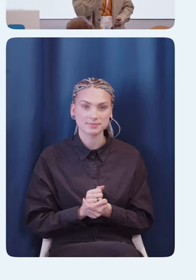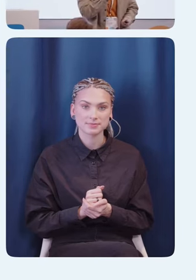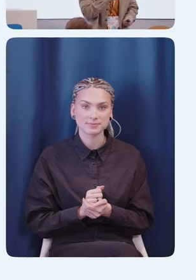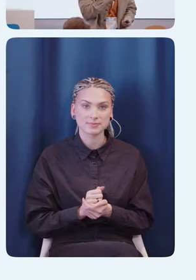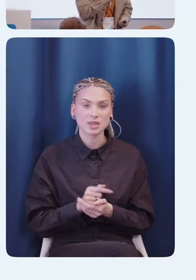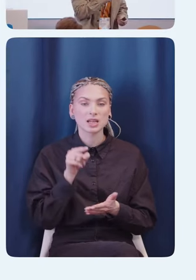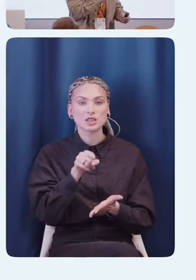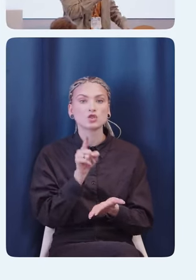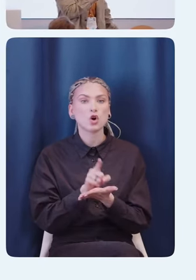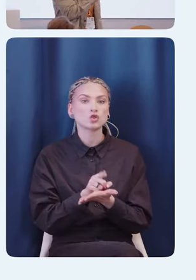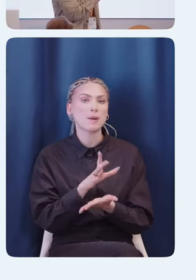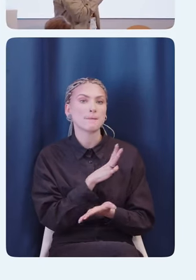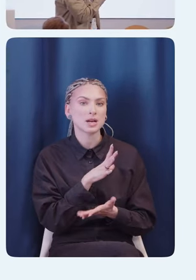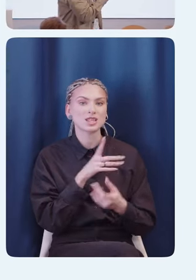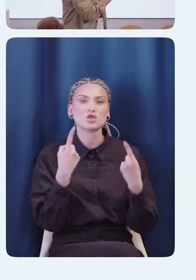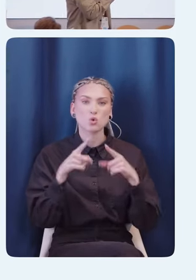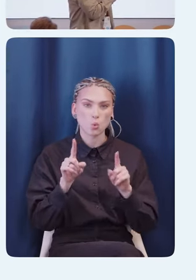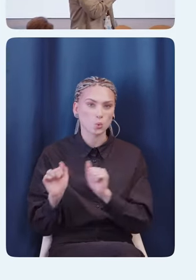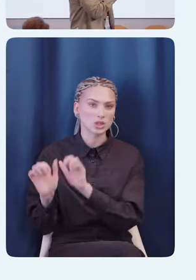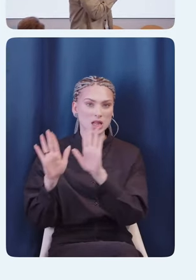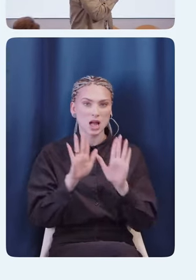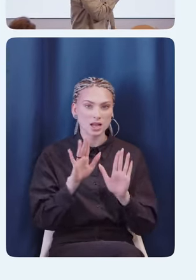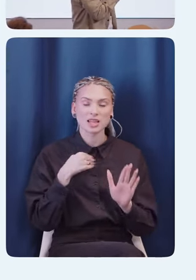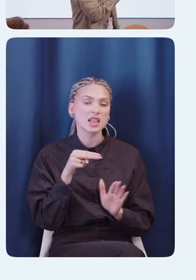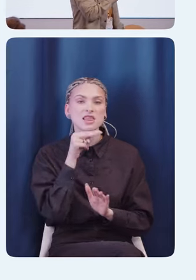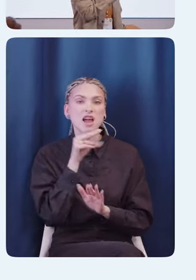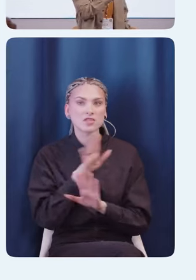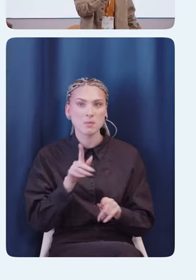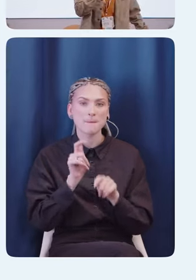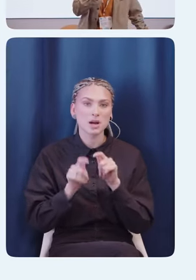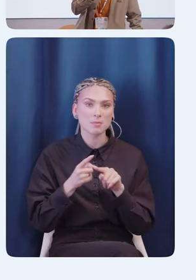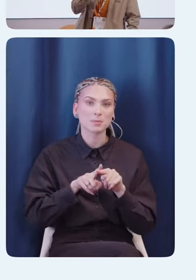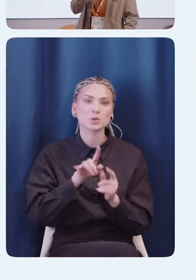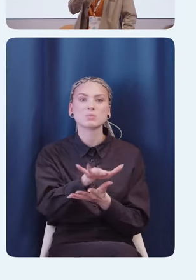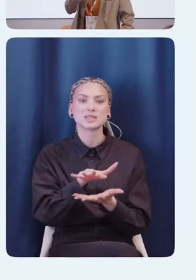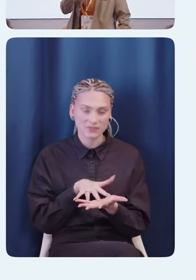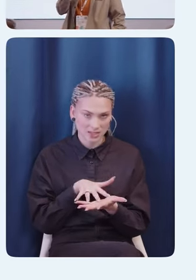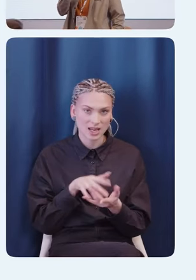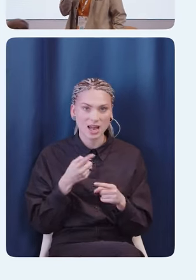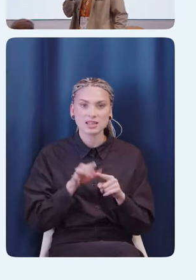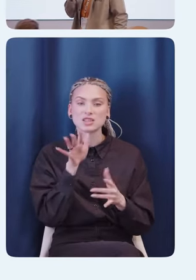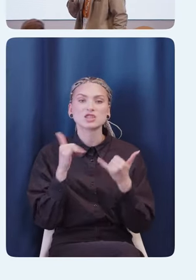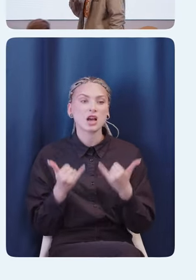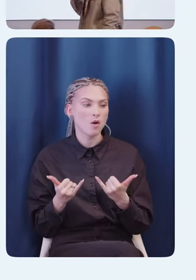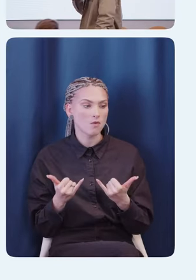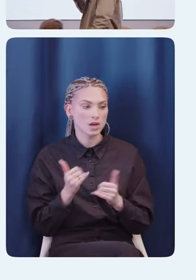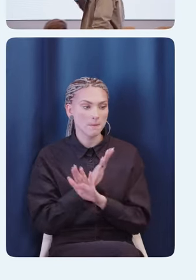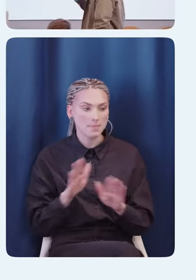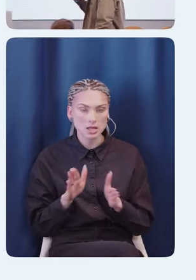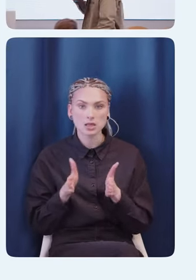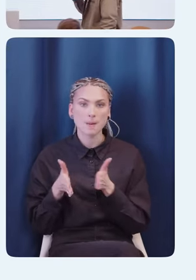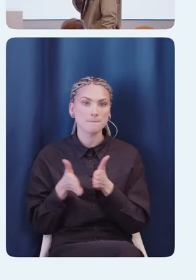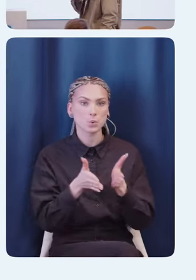Здесь должен быть другой слайд. Я невнимательно проверил его, поэтому вы извините. Это не современный путь разработки. Это